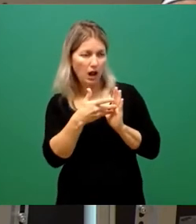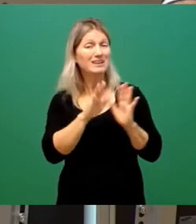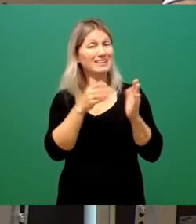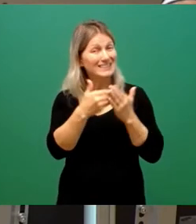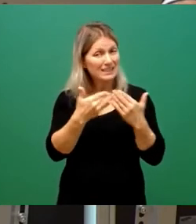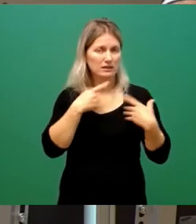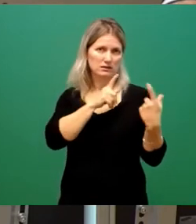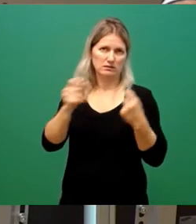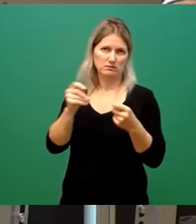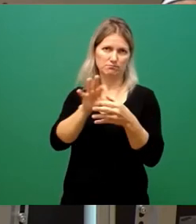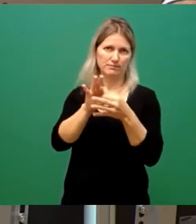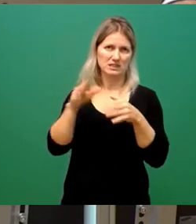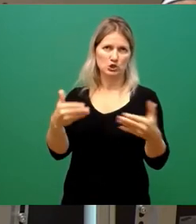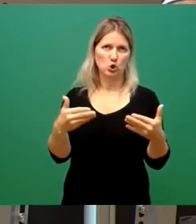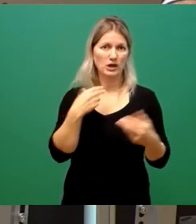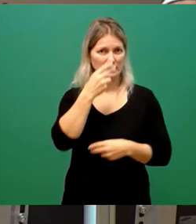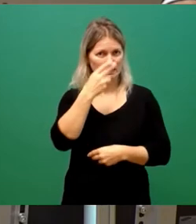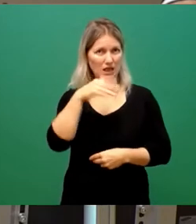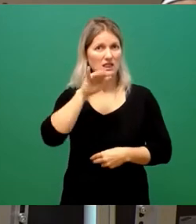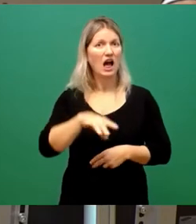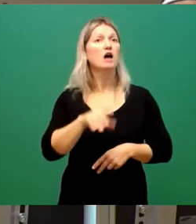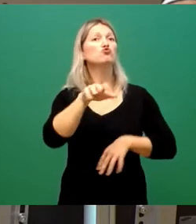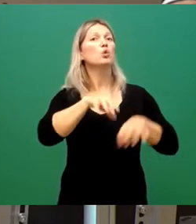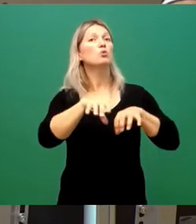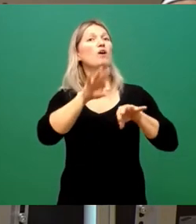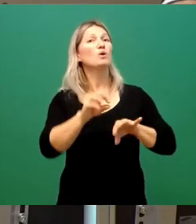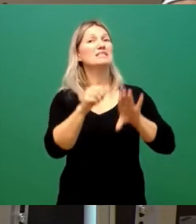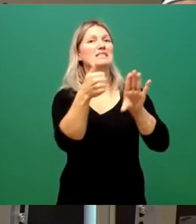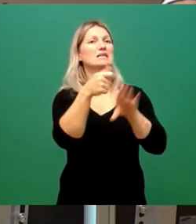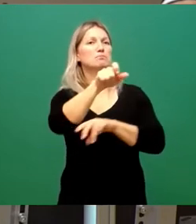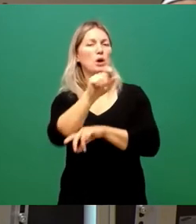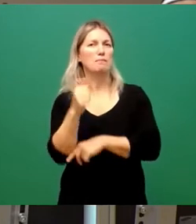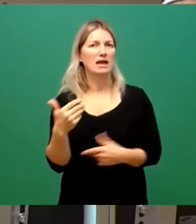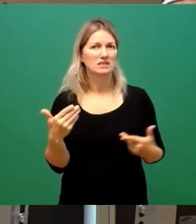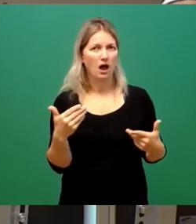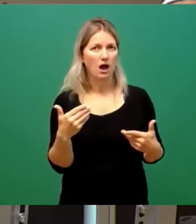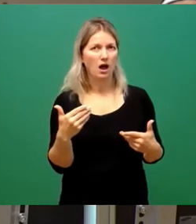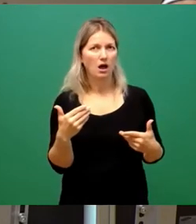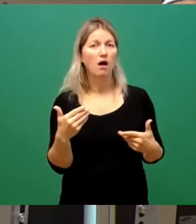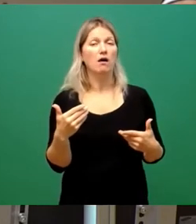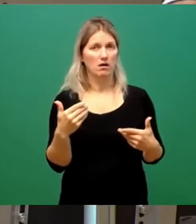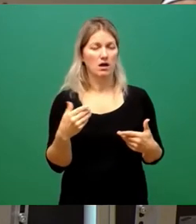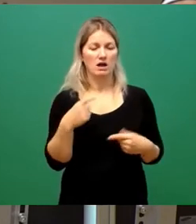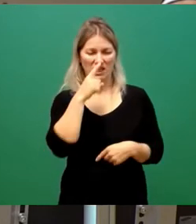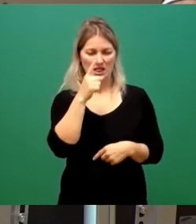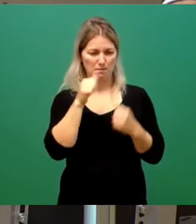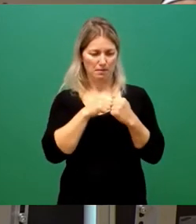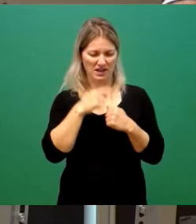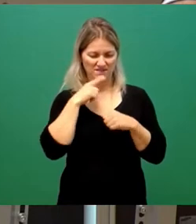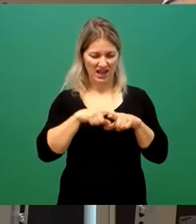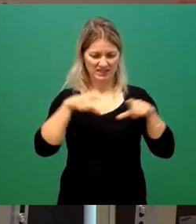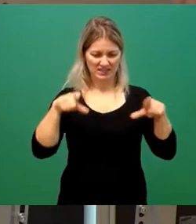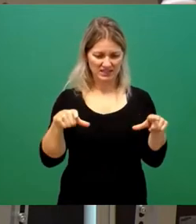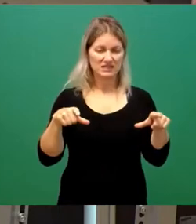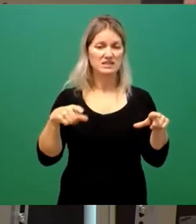das gesehen, wir haben eine Struktur für sechs Bürgermeister. Das ist, wenn Sie sich ein weißes Blatt davor legen und Ihre eigenen Personen, die wir